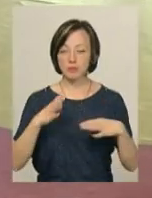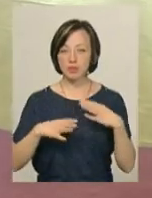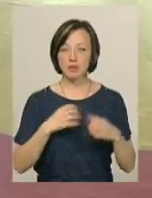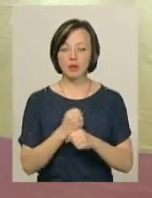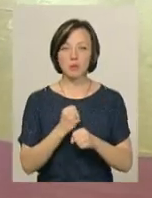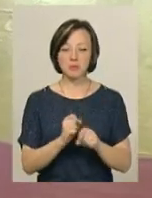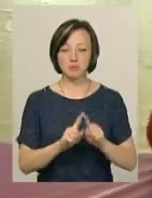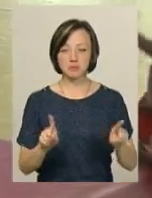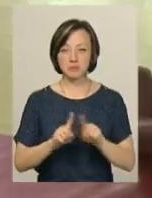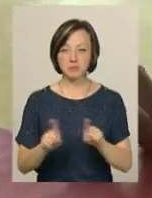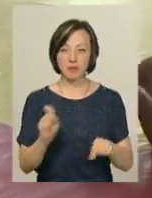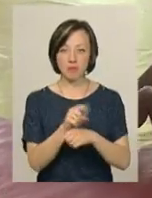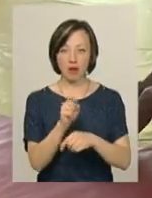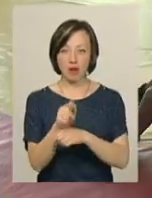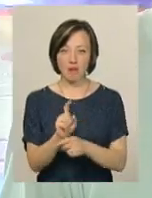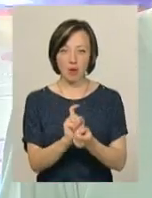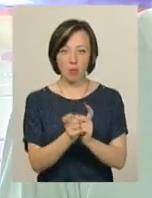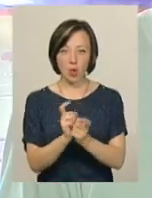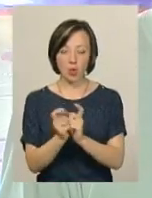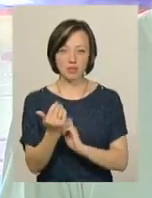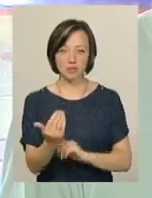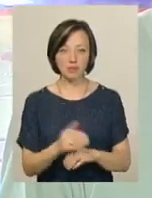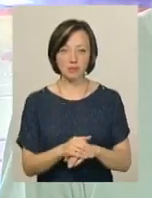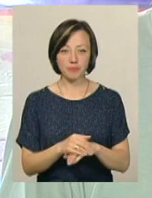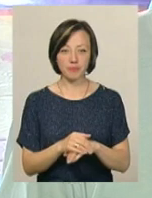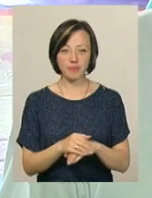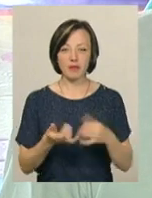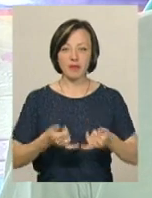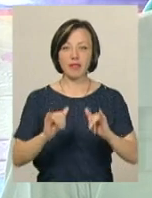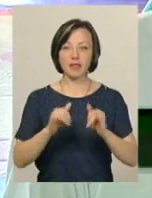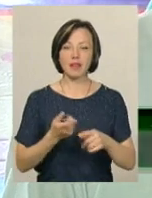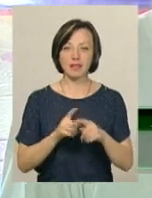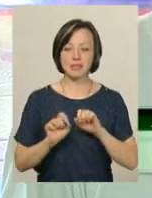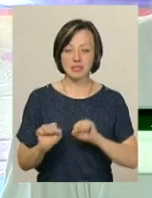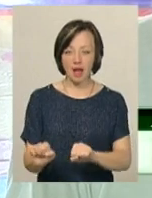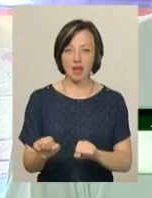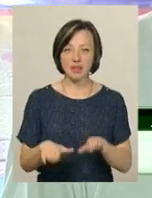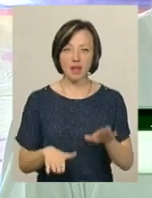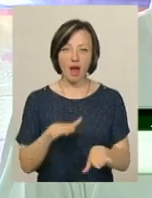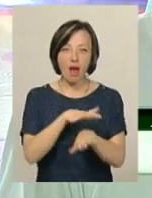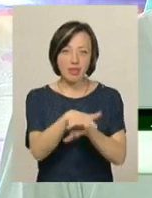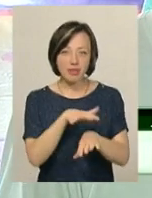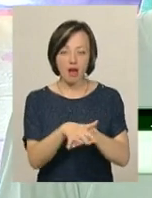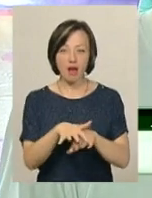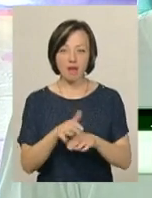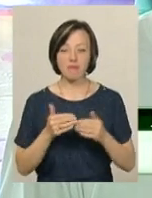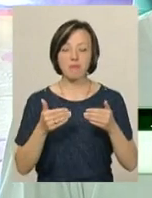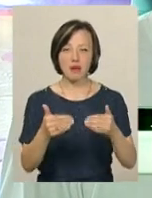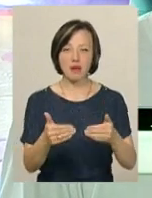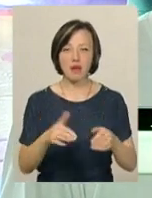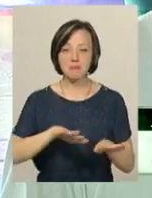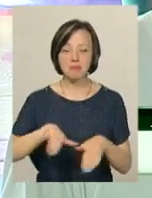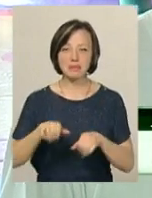роблять специфічні борцівські вправи. «Відкидування ніг, захист ніг, атака вперед після